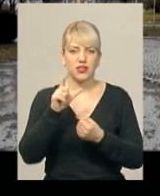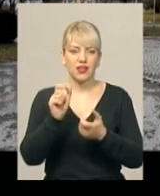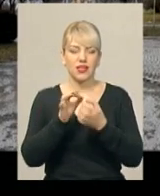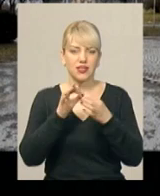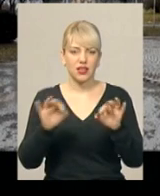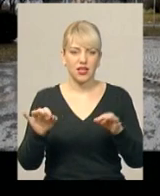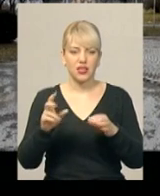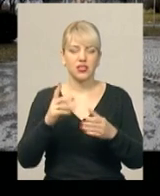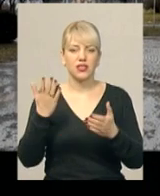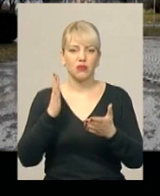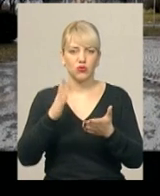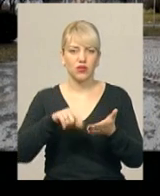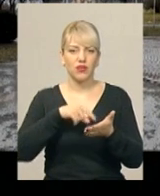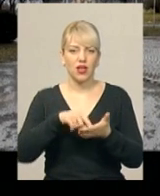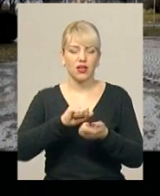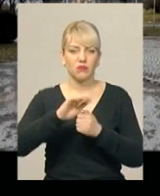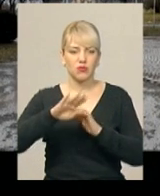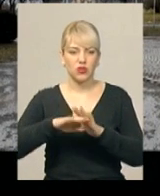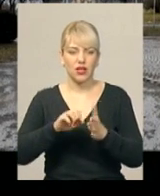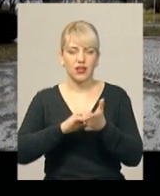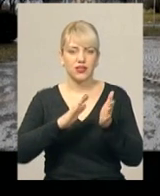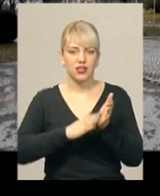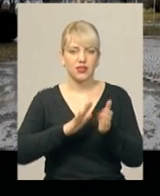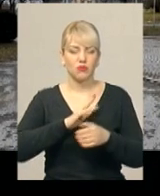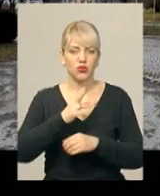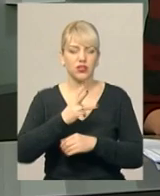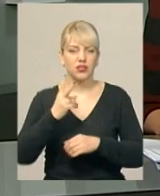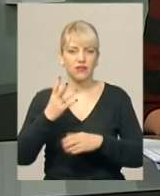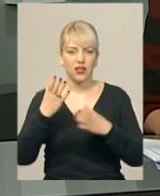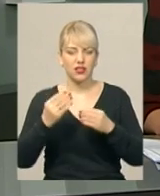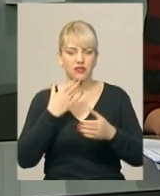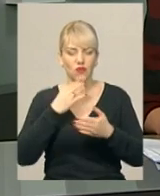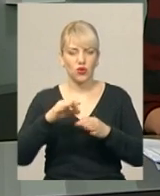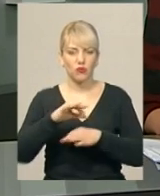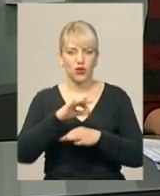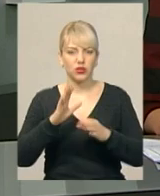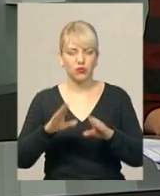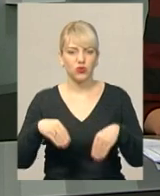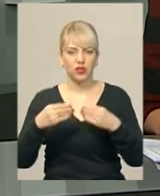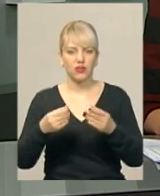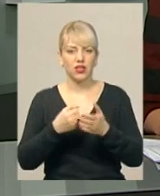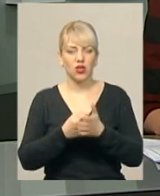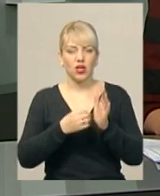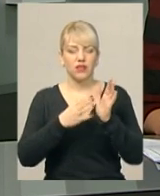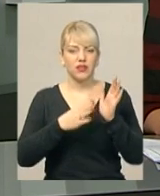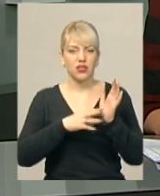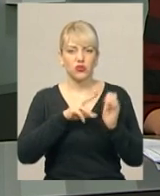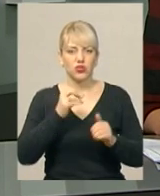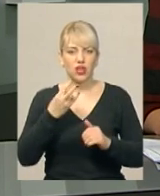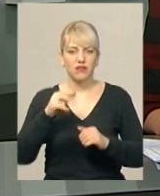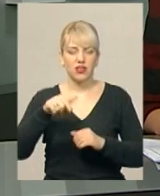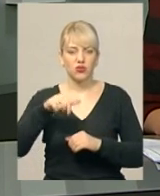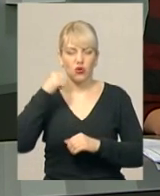-Подільському. Реєстрація, нагадаю, тривала 32 дні. Свої проєкти автори надаватимуть до 19 червня цього року. Учасники